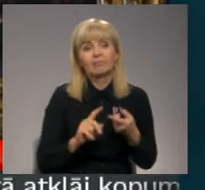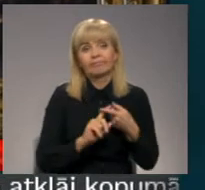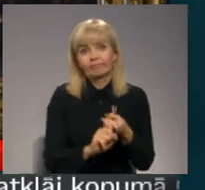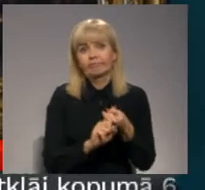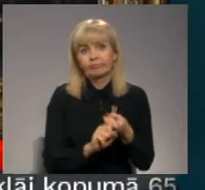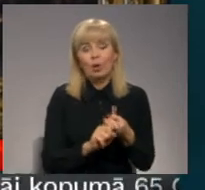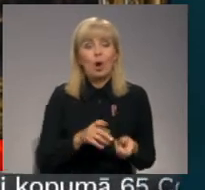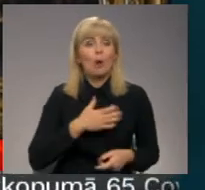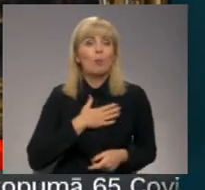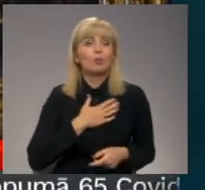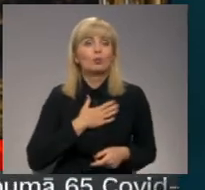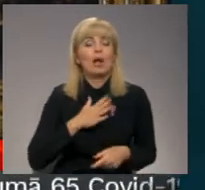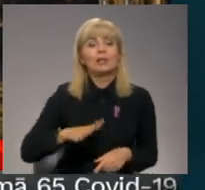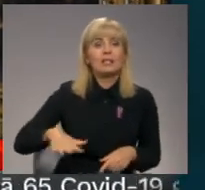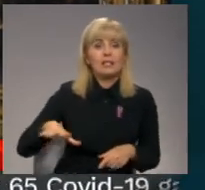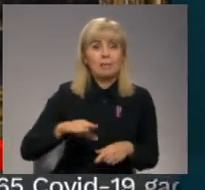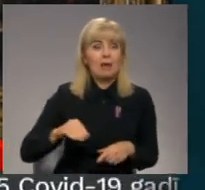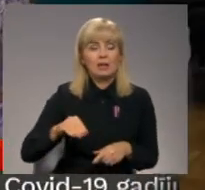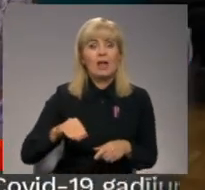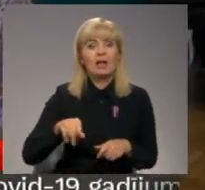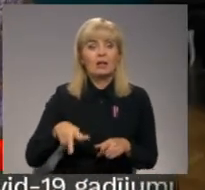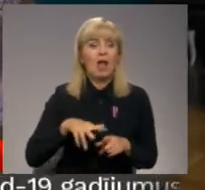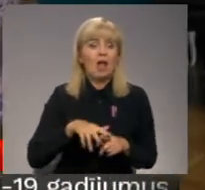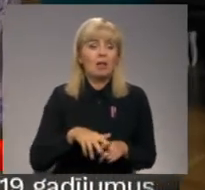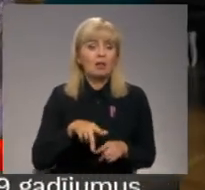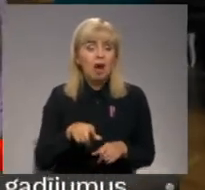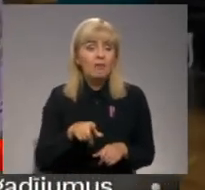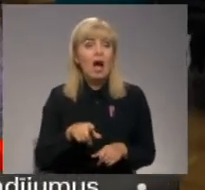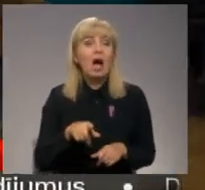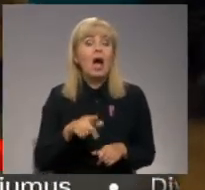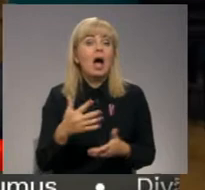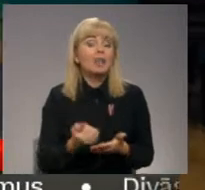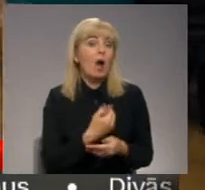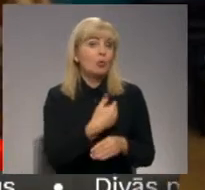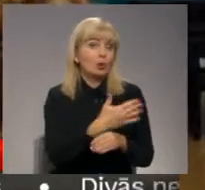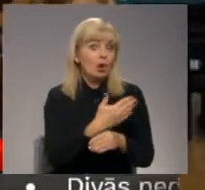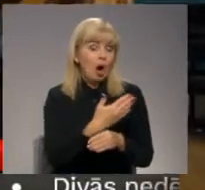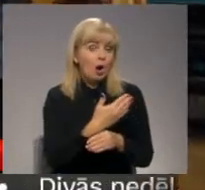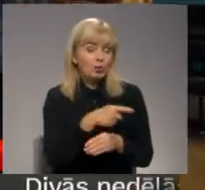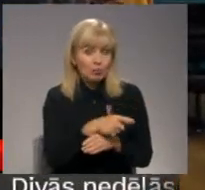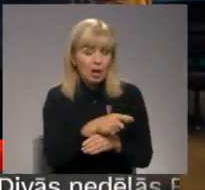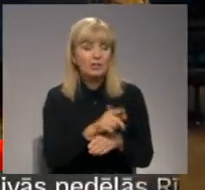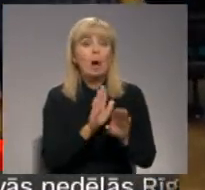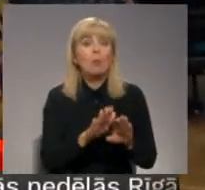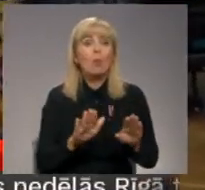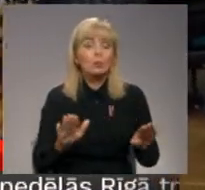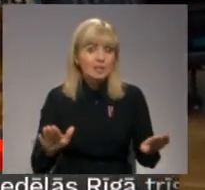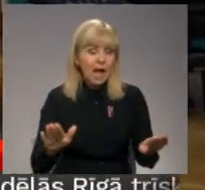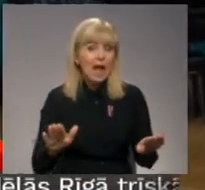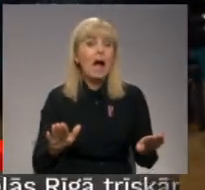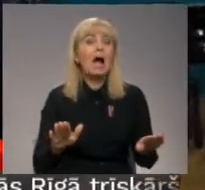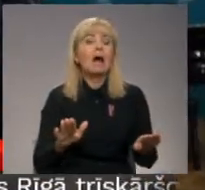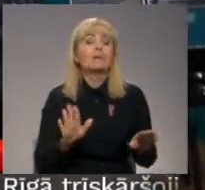ir mūsu ģimenei ar Jelgau. Jauniegūtaiskā roks pievienosies Eleasa muzeja jauniegūma